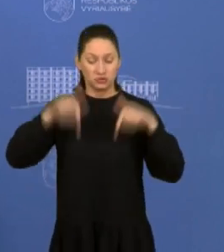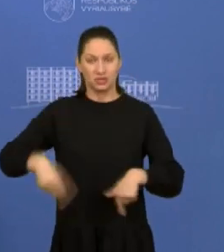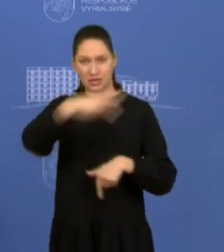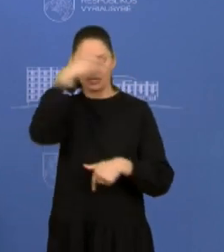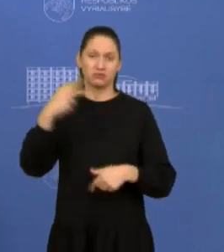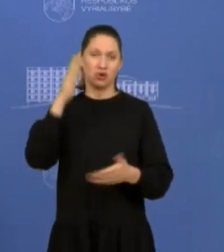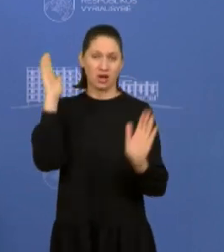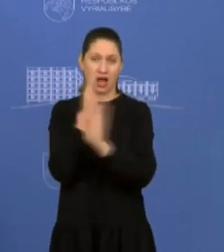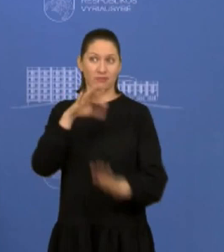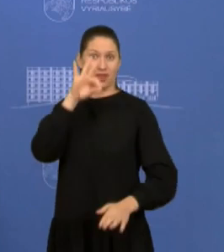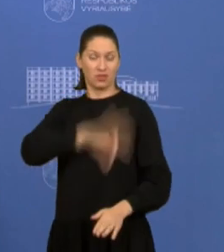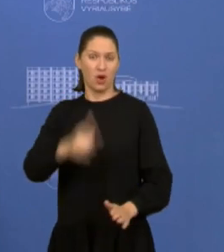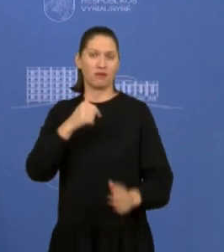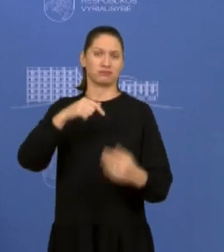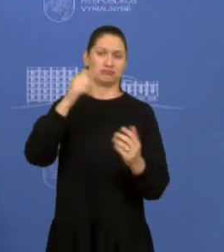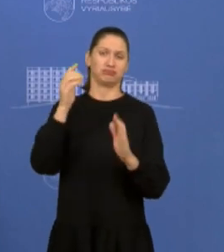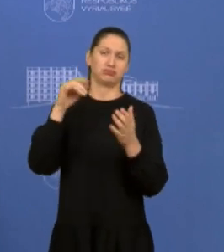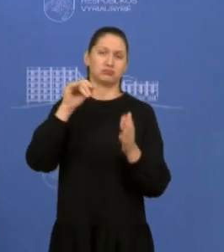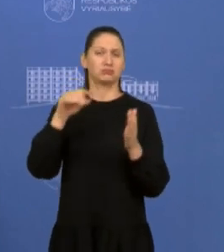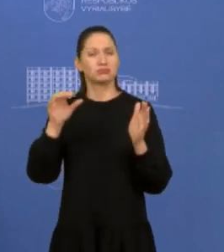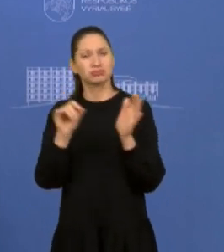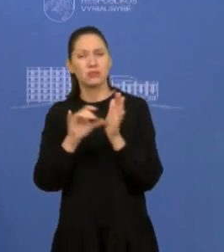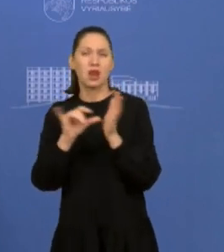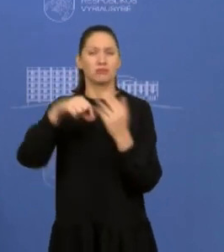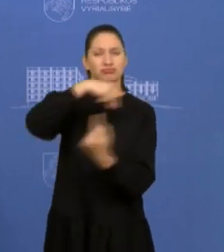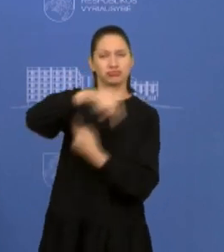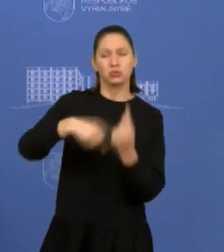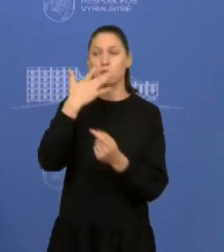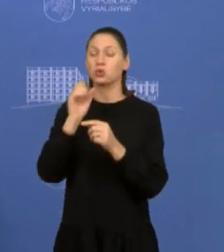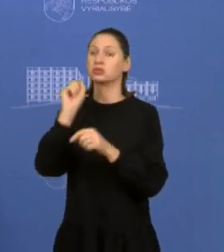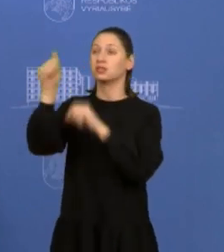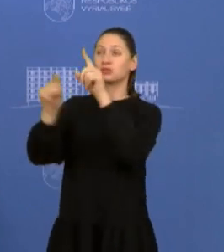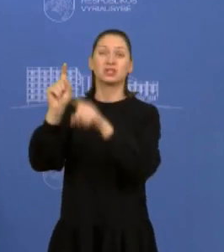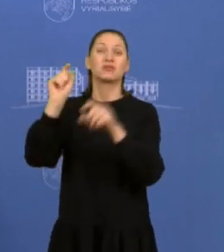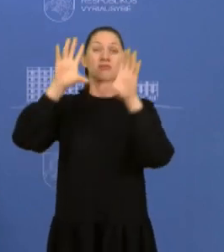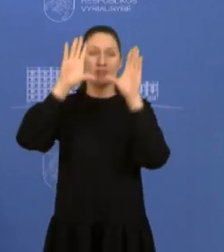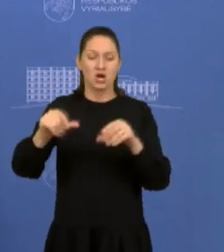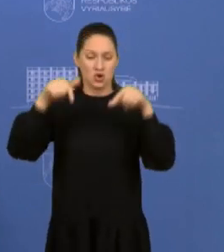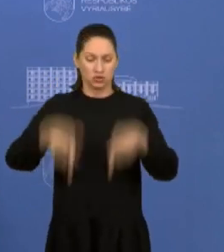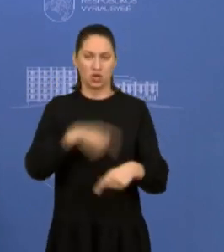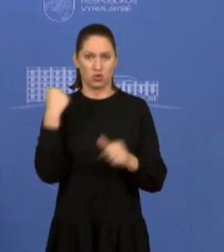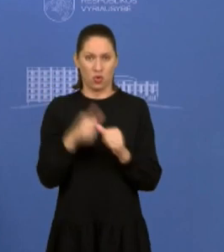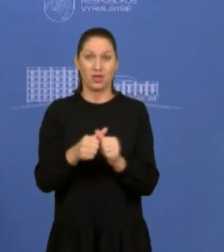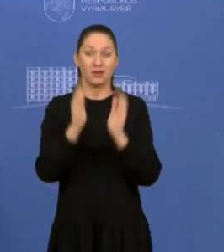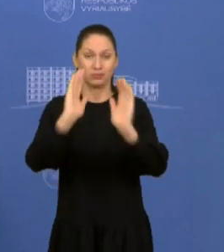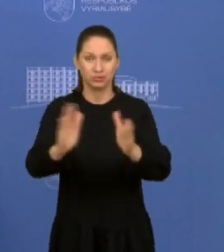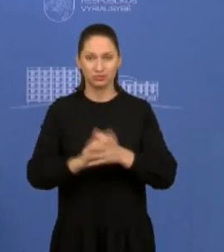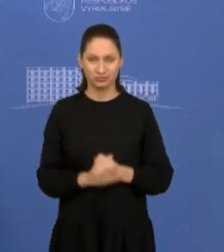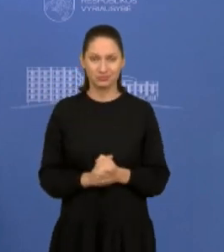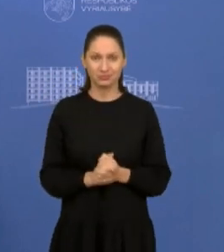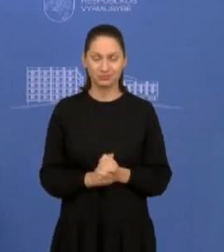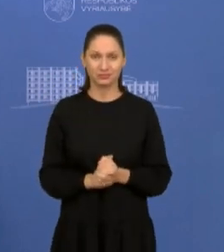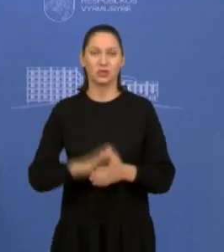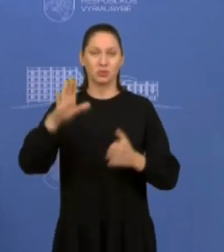čia Lietuvoje, tai reiškia mažiau pinigų įsiunčiame svetų ir daudio darbo vietų kūrėme čia. Dabar, kadangi